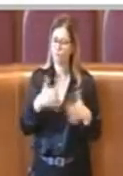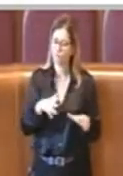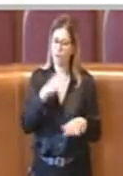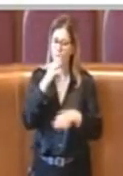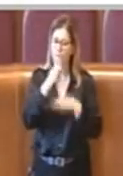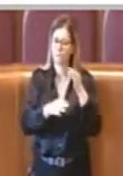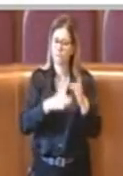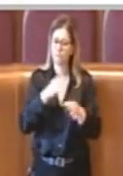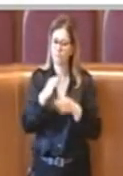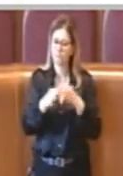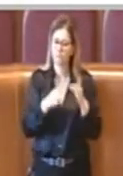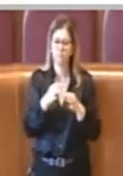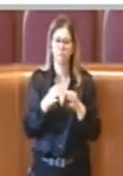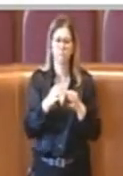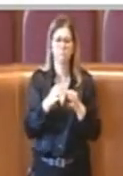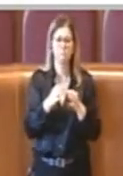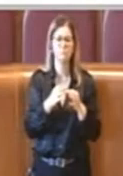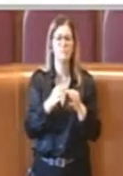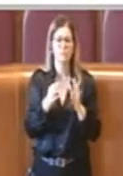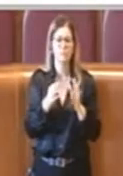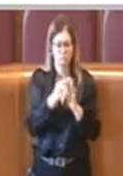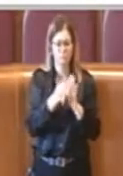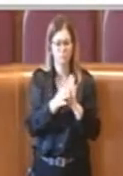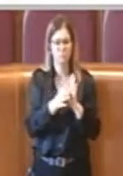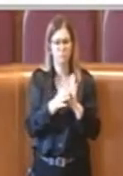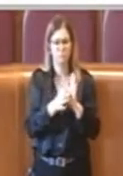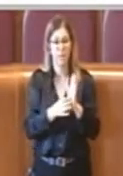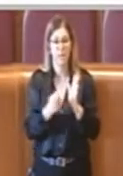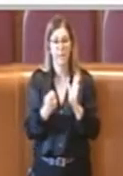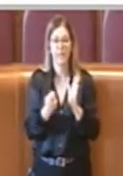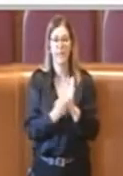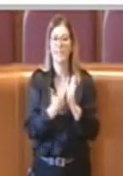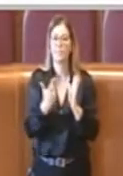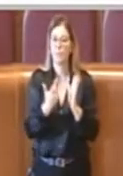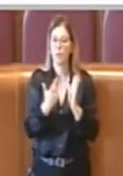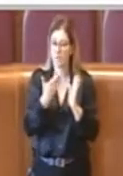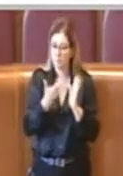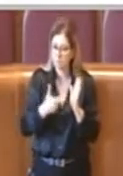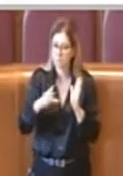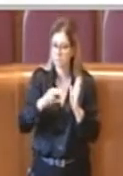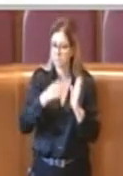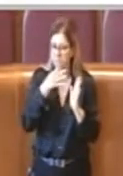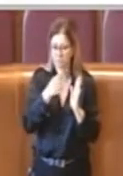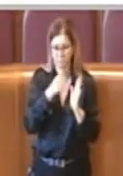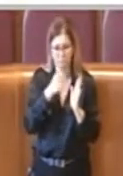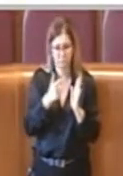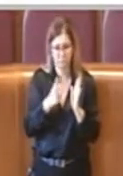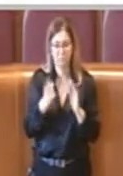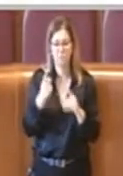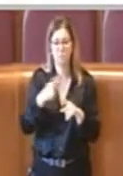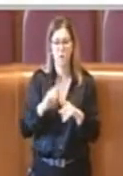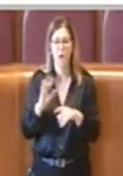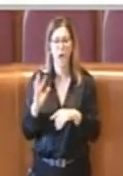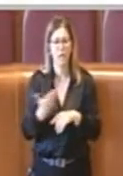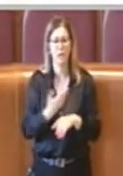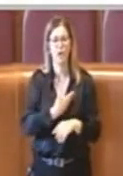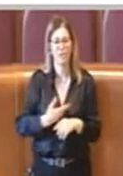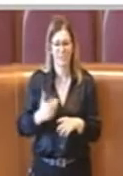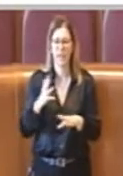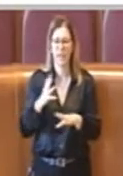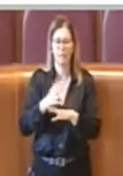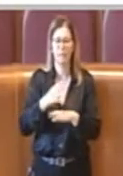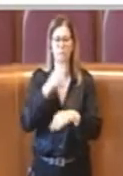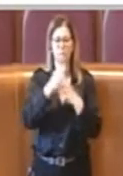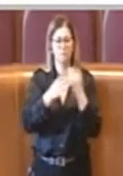importanti. Quindi non c'è bisogno di riportarli ma anche gli altri consiglieri che sono intervenuti.